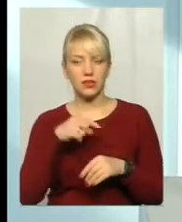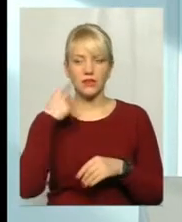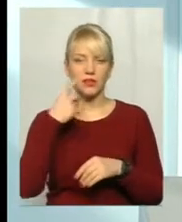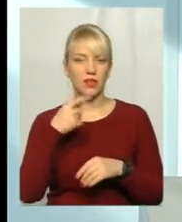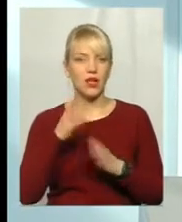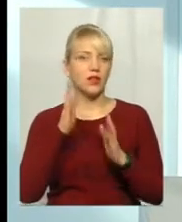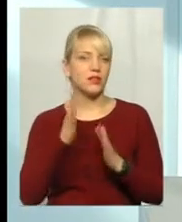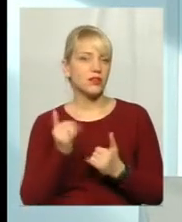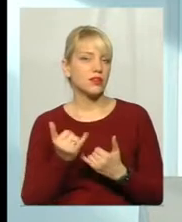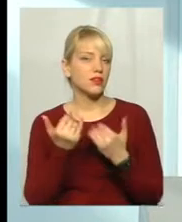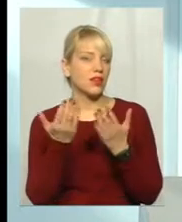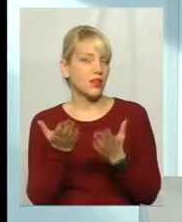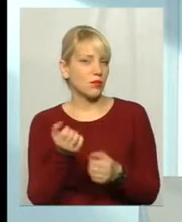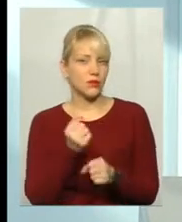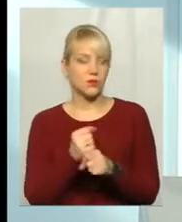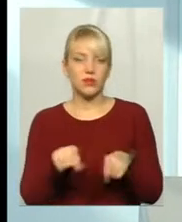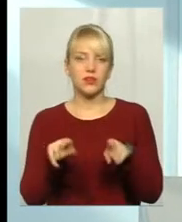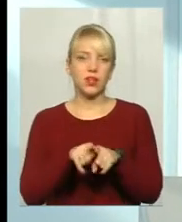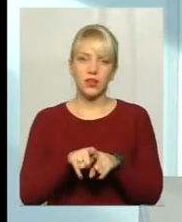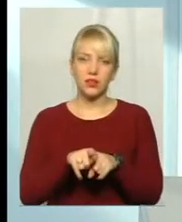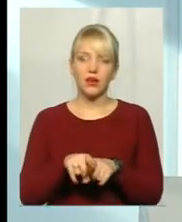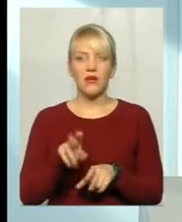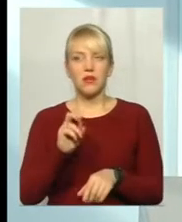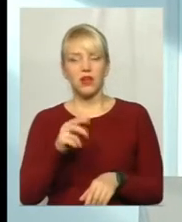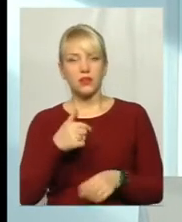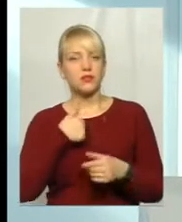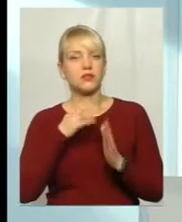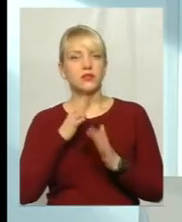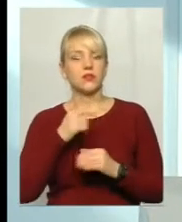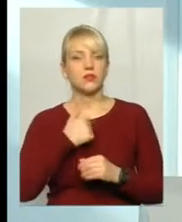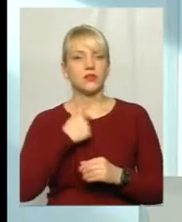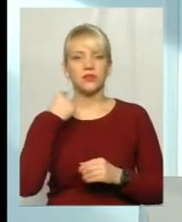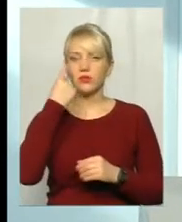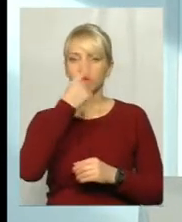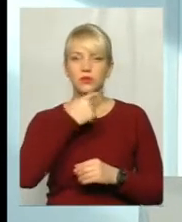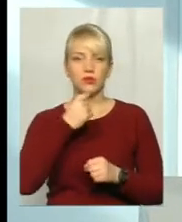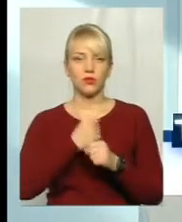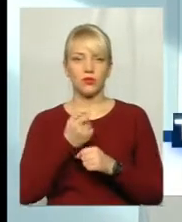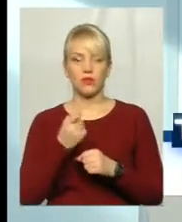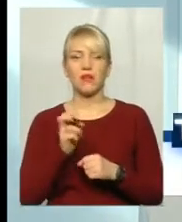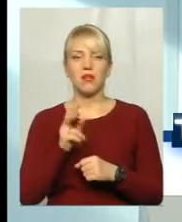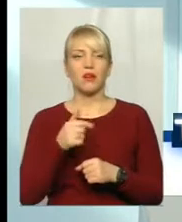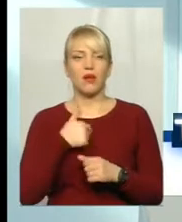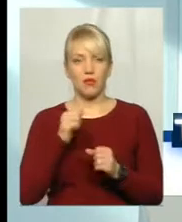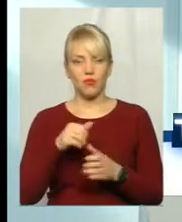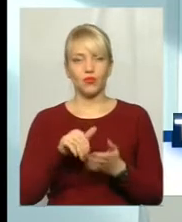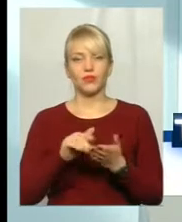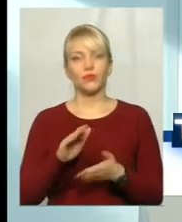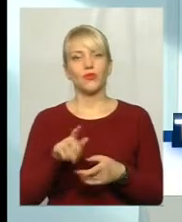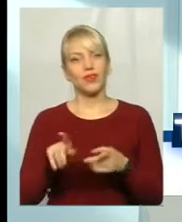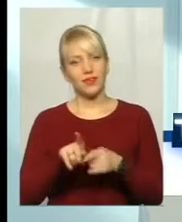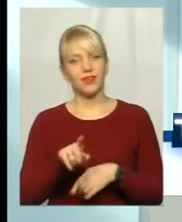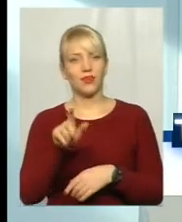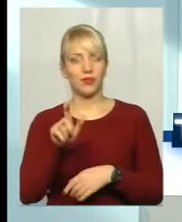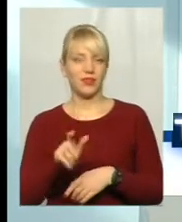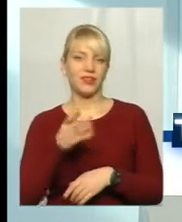гріє самолюбство. же ж, мені ж роблять знижку. Ну, як я можу відмовити цій милій людині? От, і...